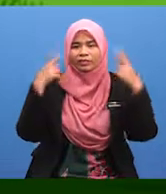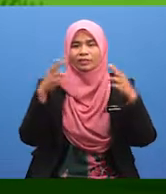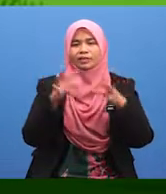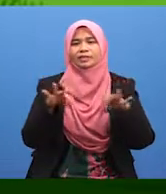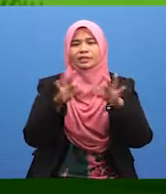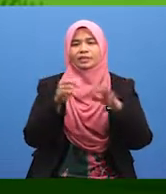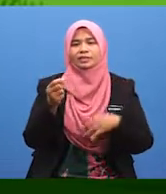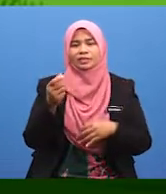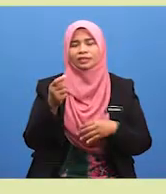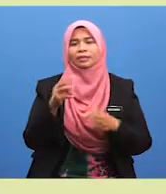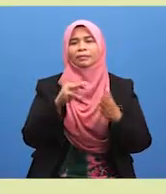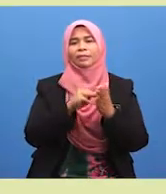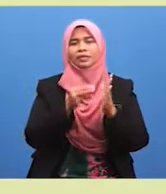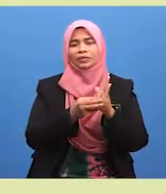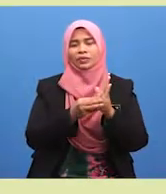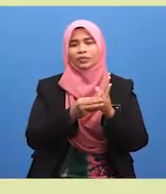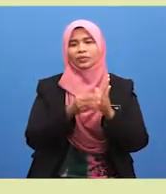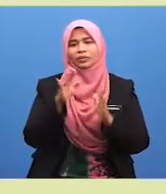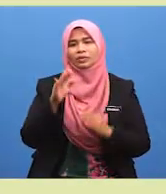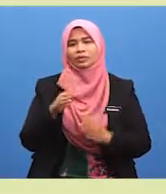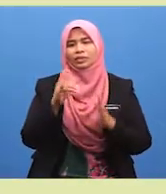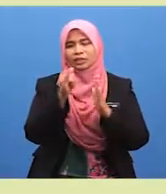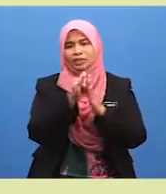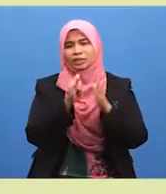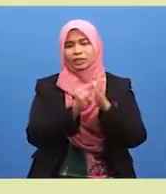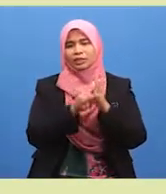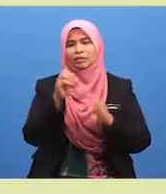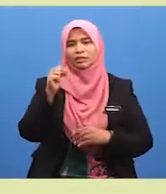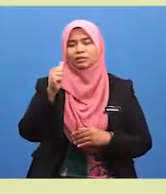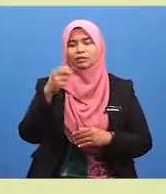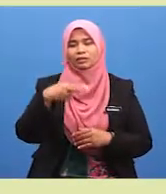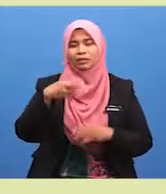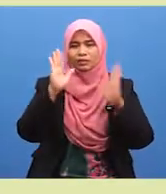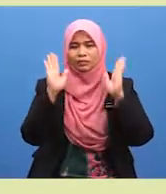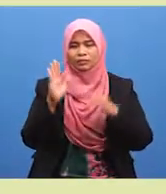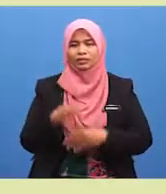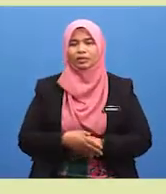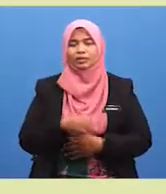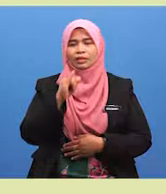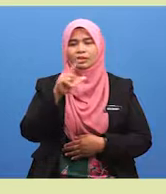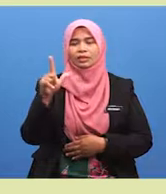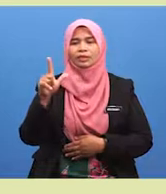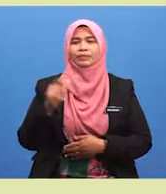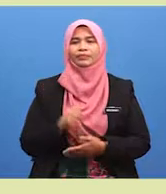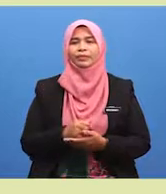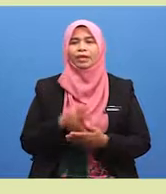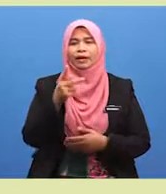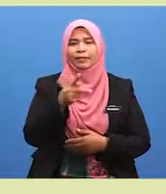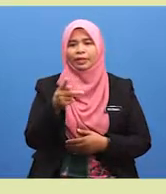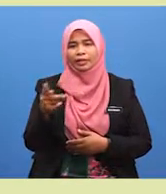cerita sikit pada kamu. Maksud yang dikatakan dengan syarat sah-salat itu ialah